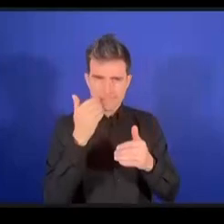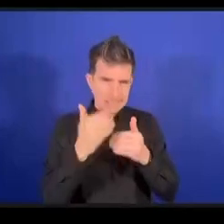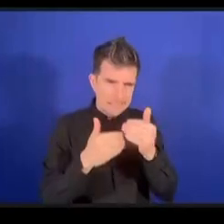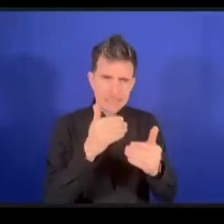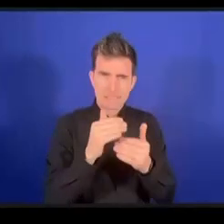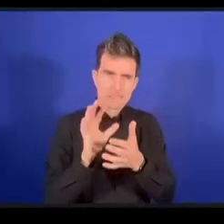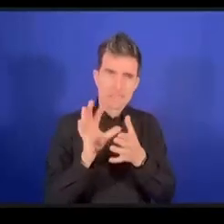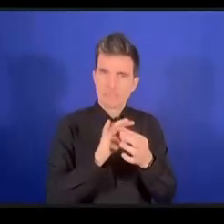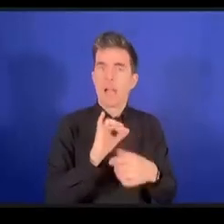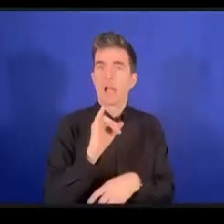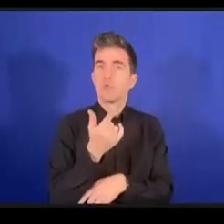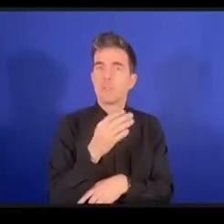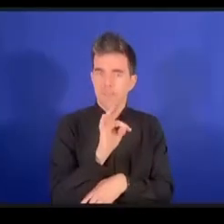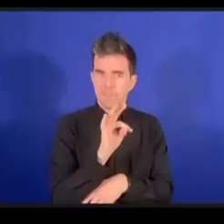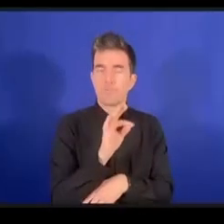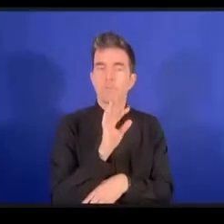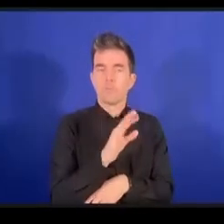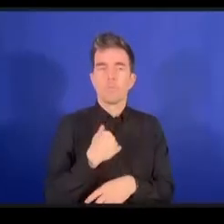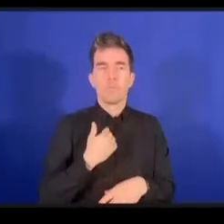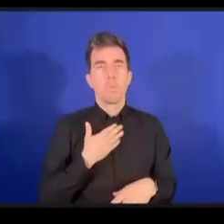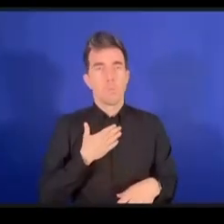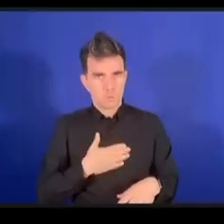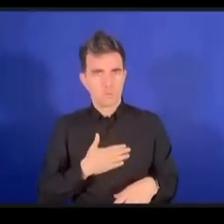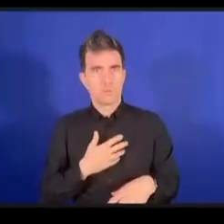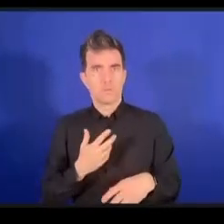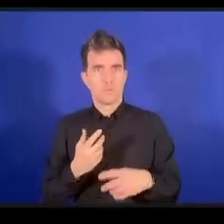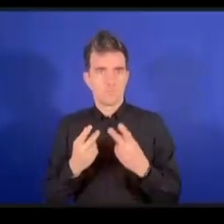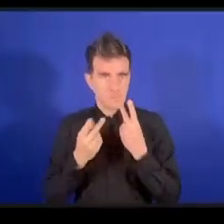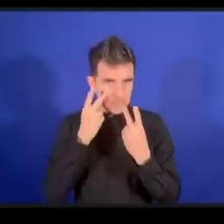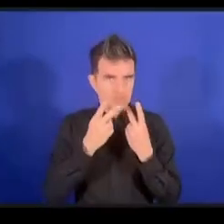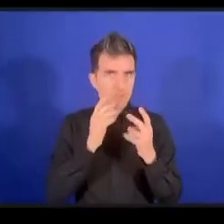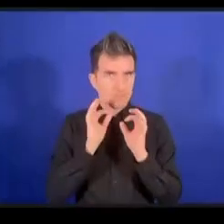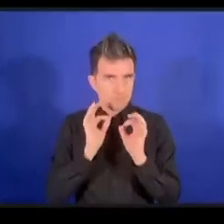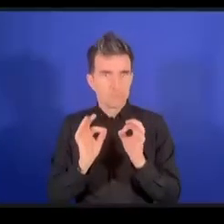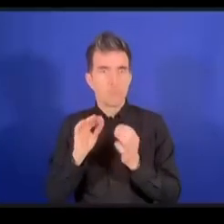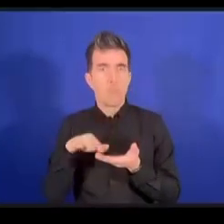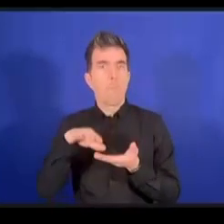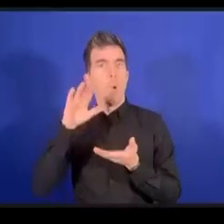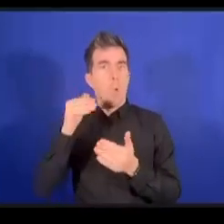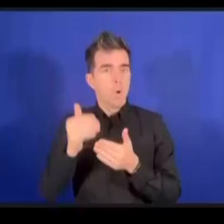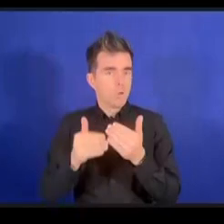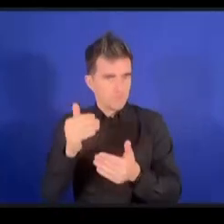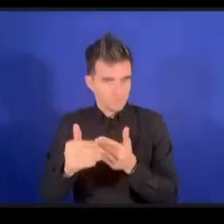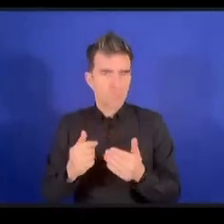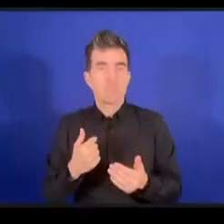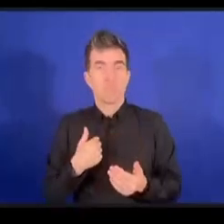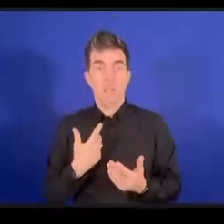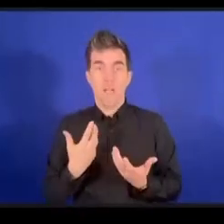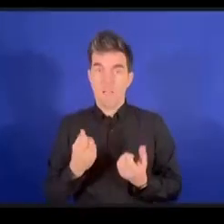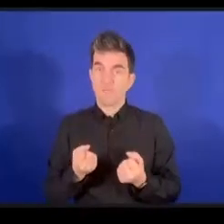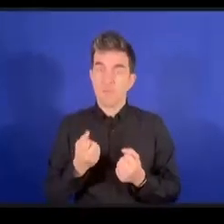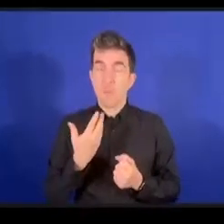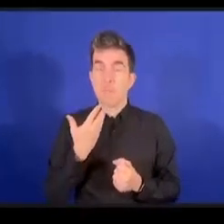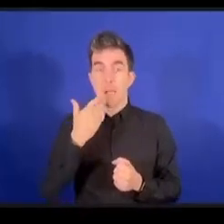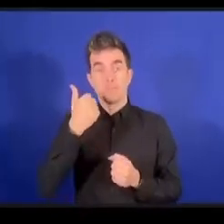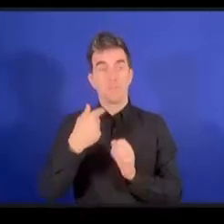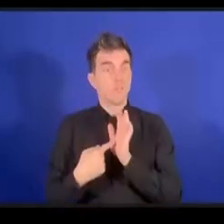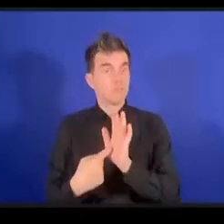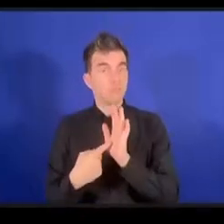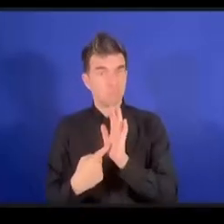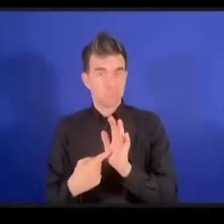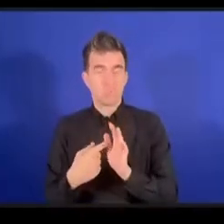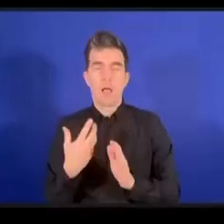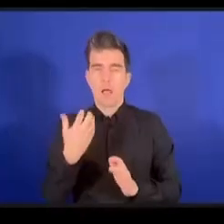التقنية في حين أن غيرها يهتم بمسائل أخرى نحن لدينا أمثلة عديدة على